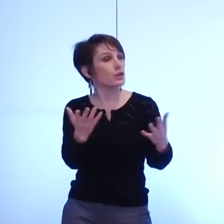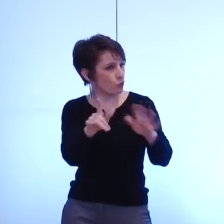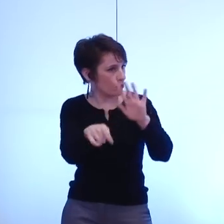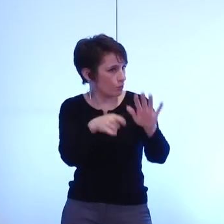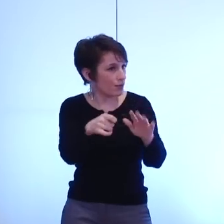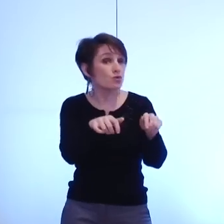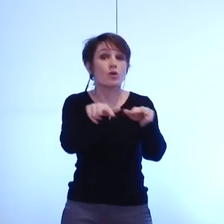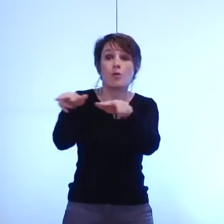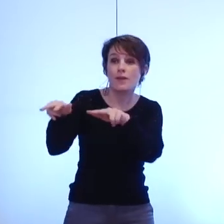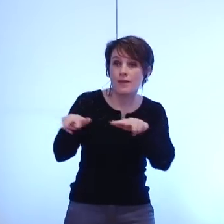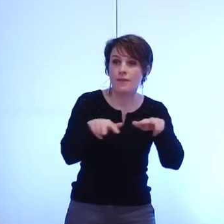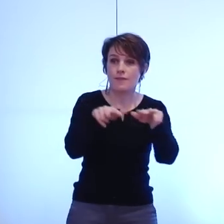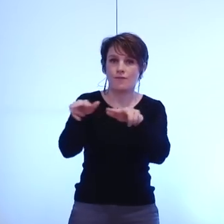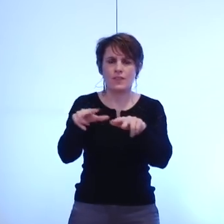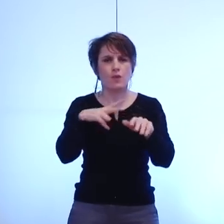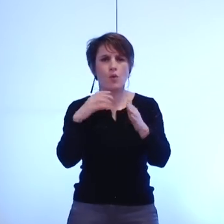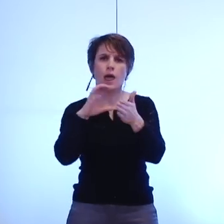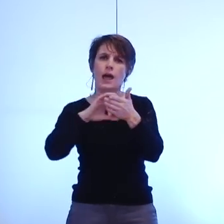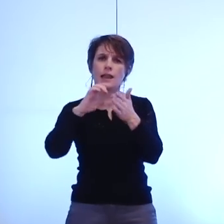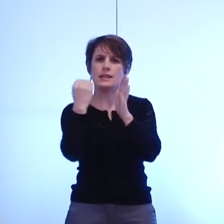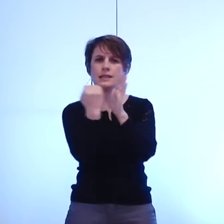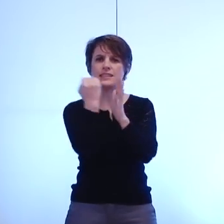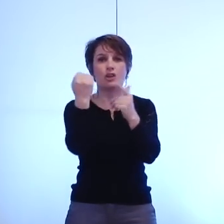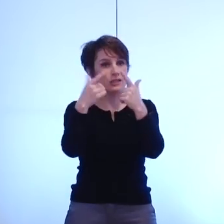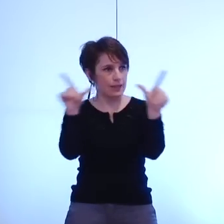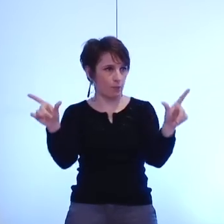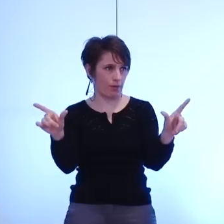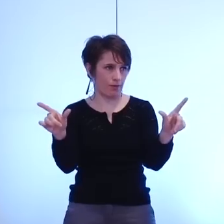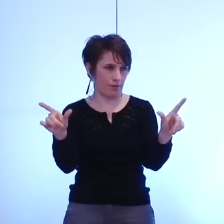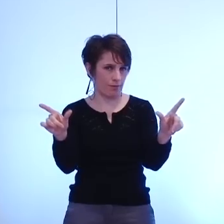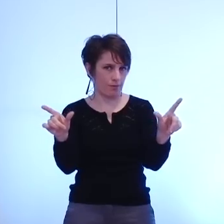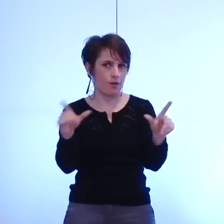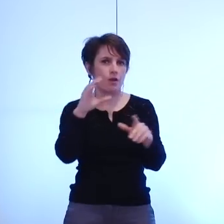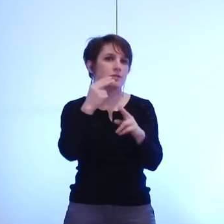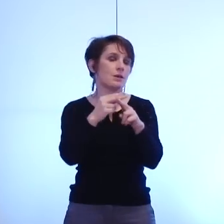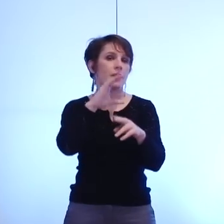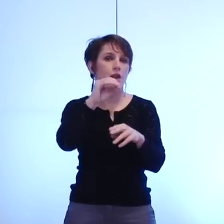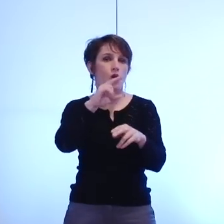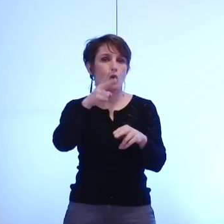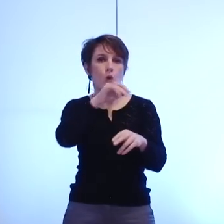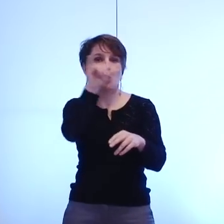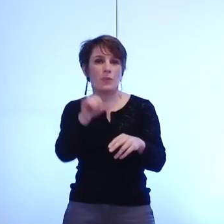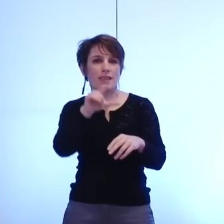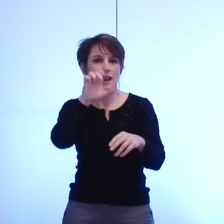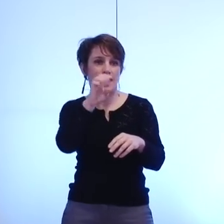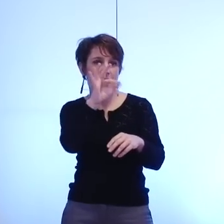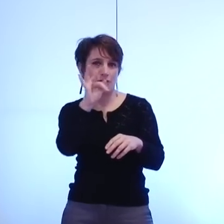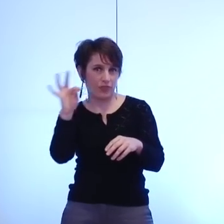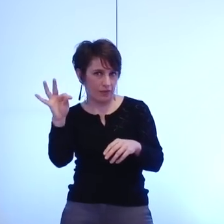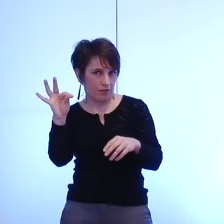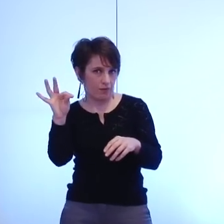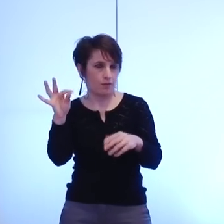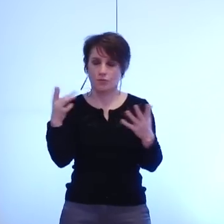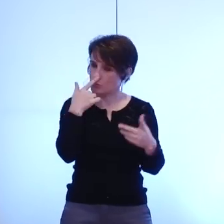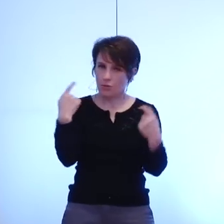diffusée sous licence de type libre une licence copyleft Creative Commons qui permet donc d'être en cohérence avec